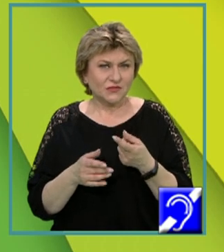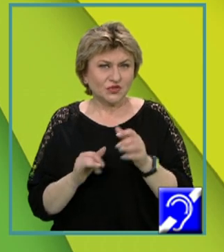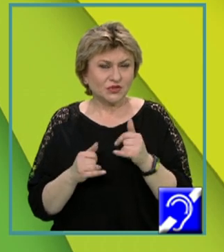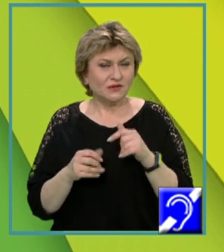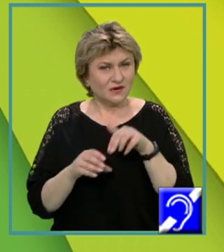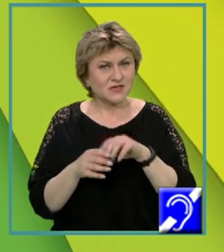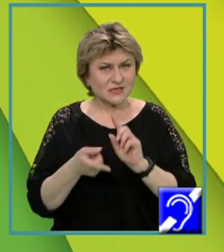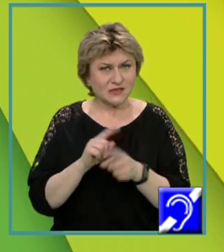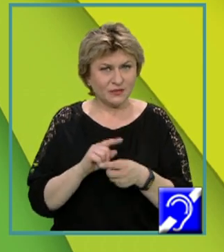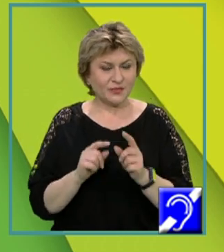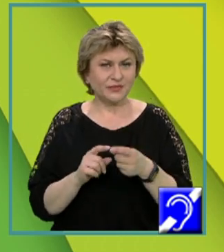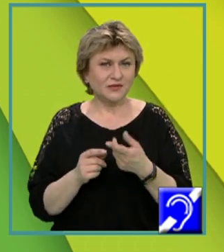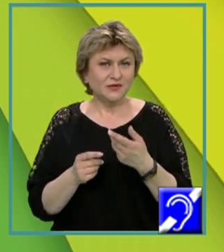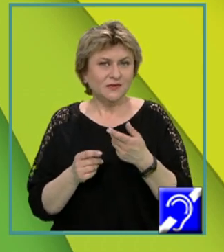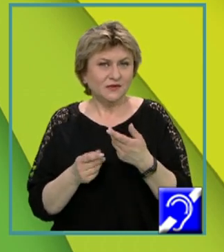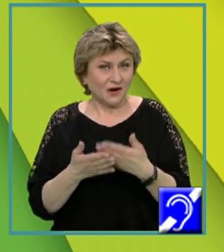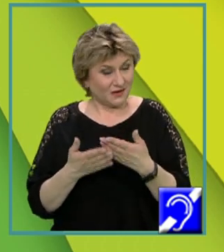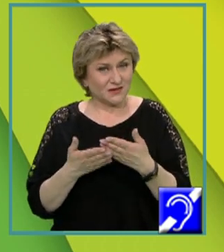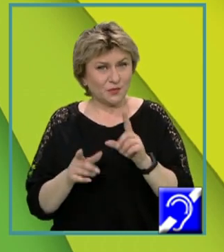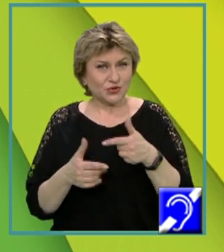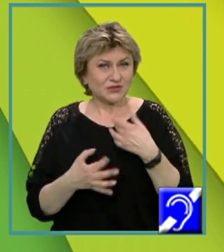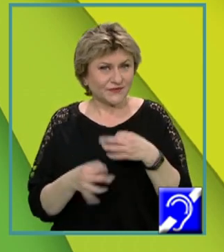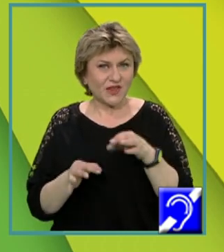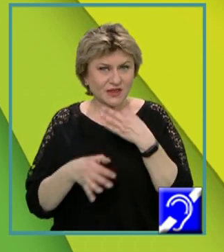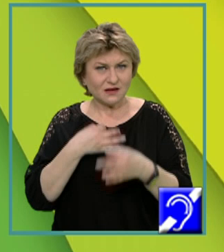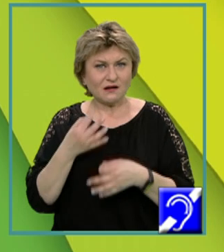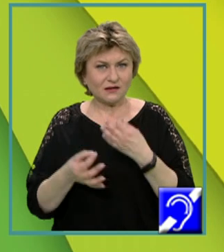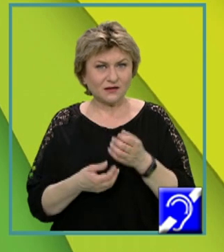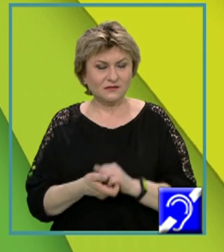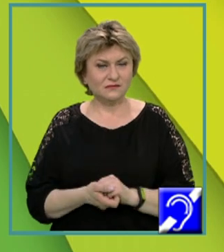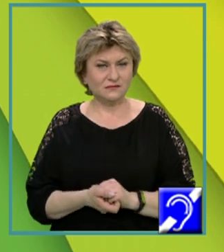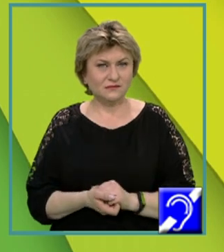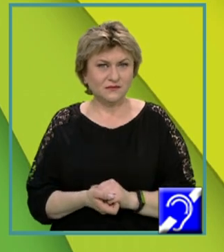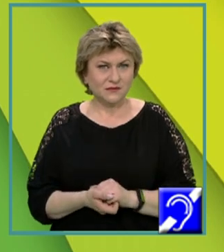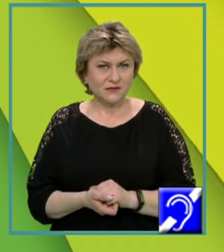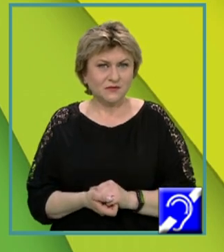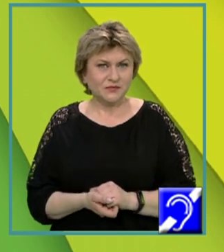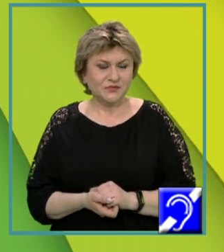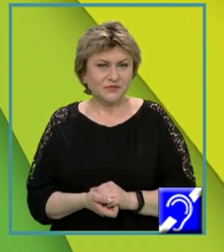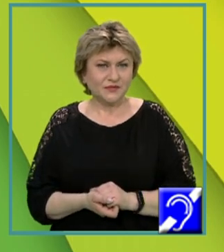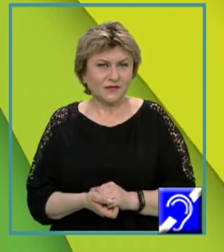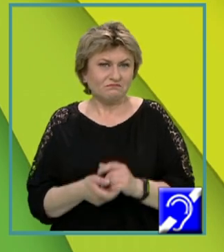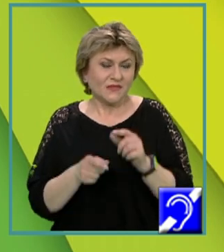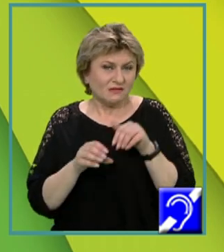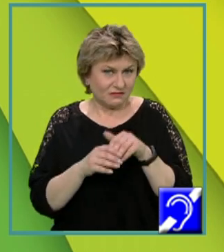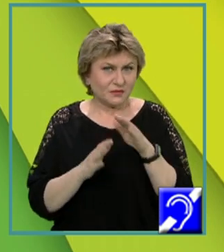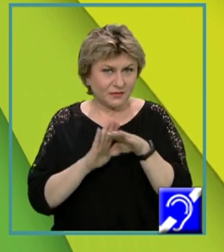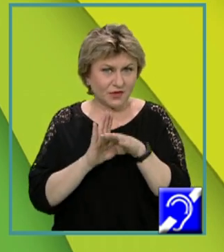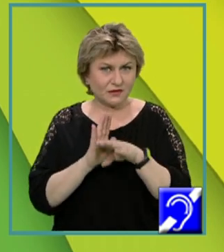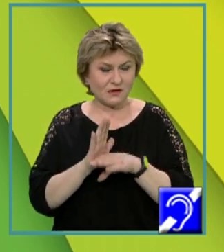În schimb, în C și C++, acestea pot fi declarate practic oriunde în program,